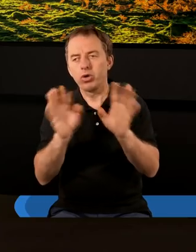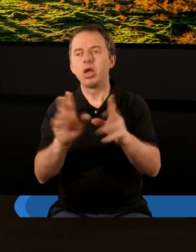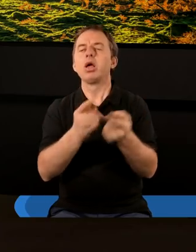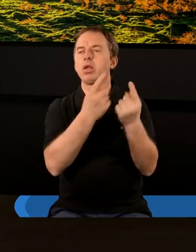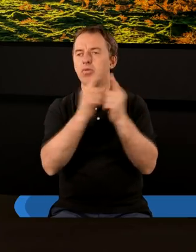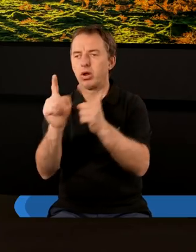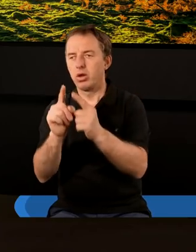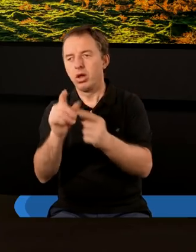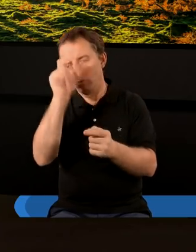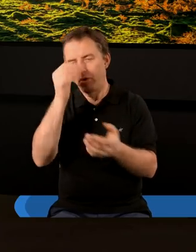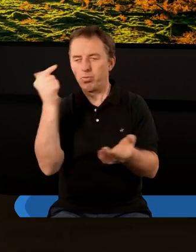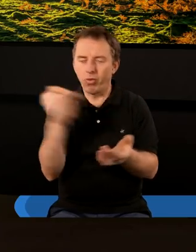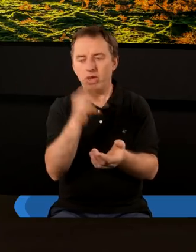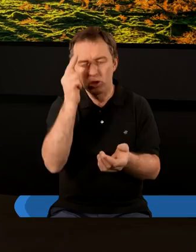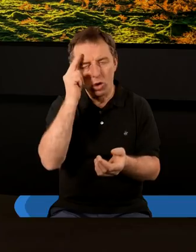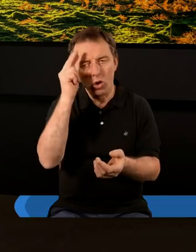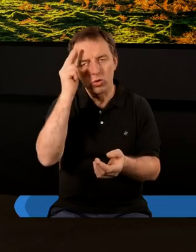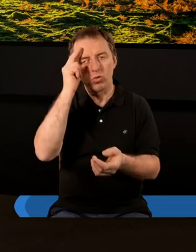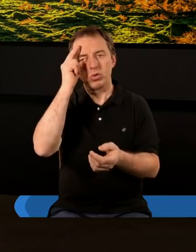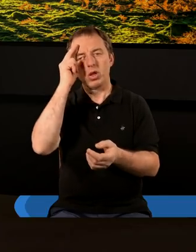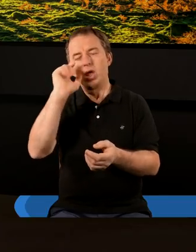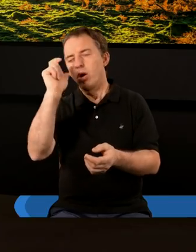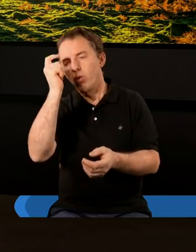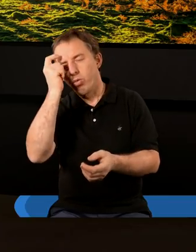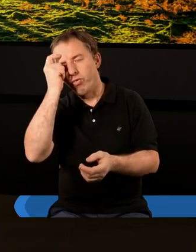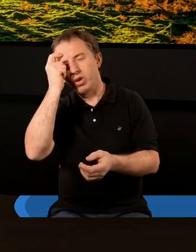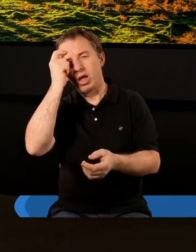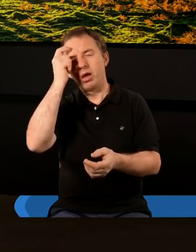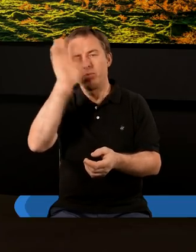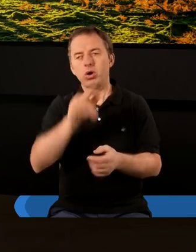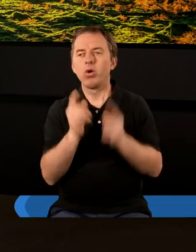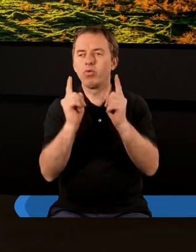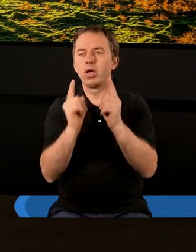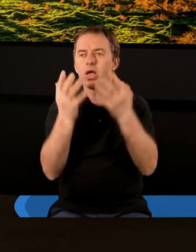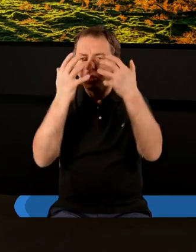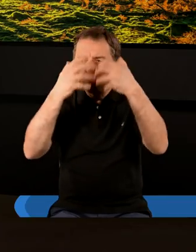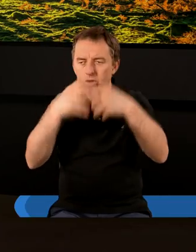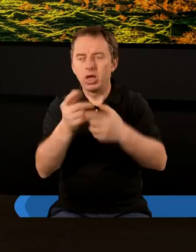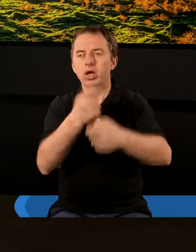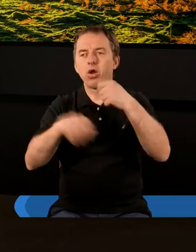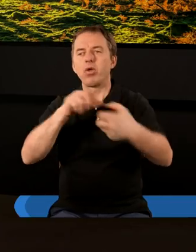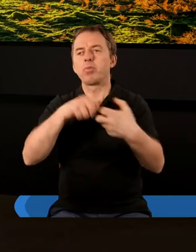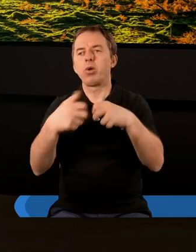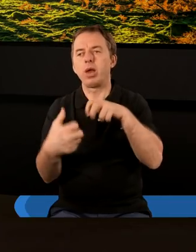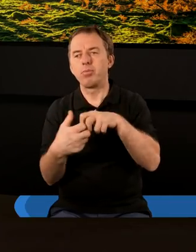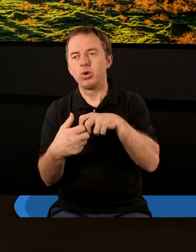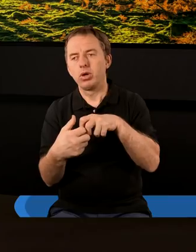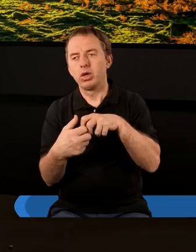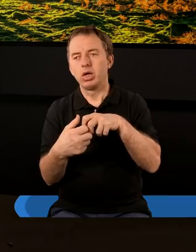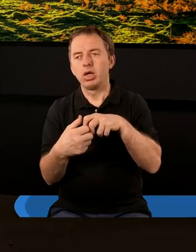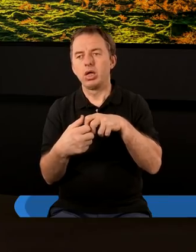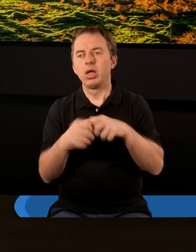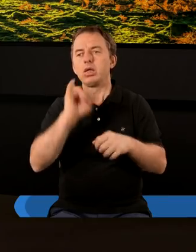zwraca bo człowiek powinien też go zrozumieć ale główna uwaga Pana Boga jest zawsze skupiona na rozwiązaniu problemu